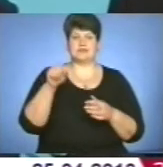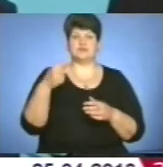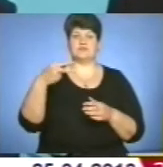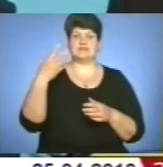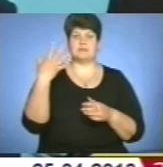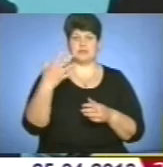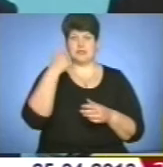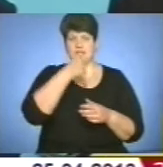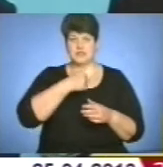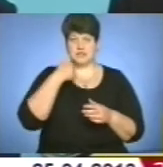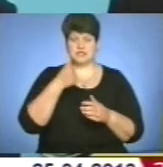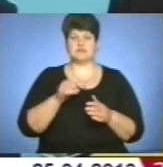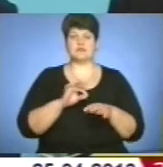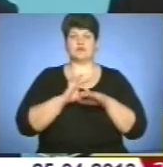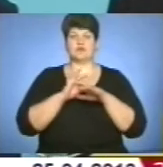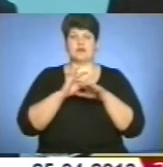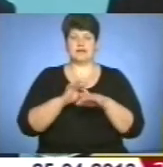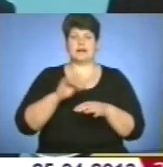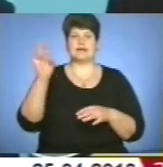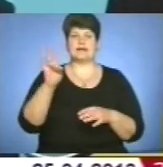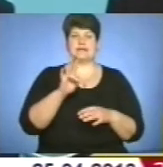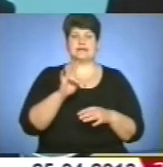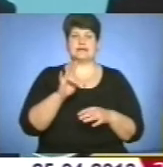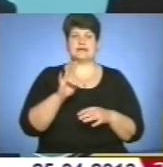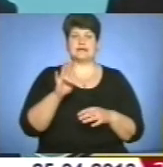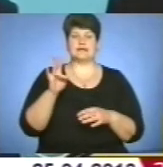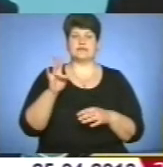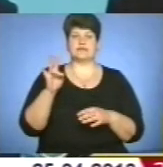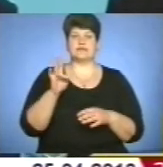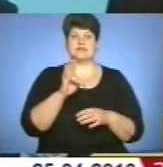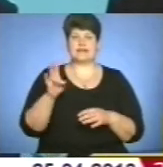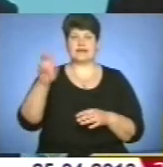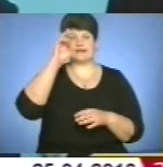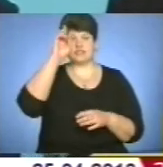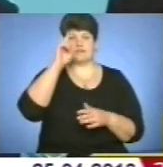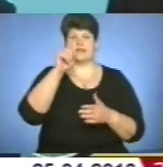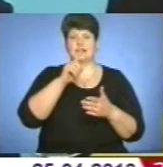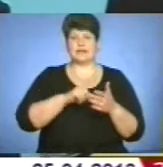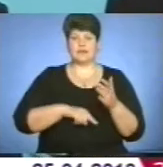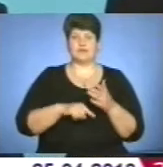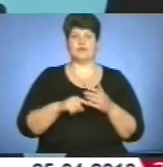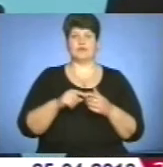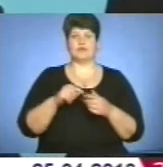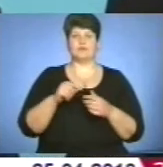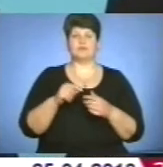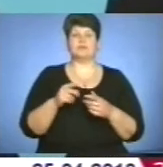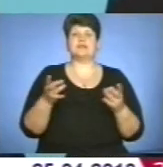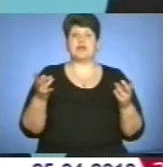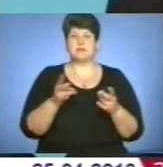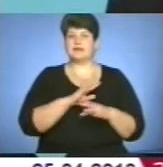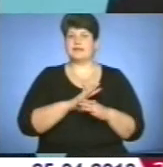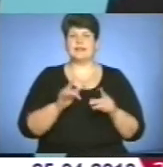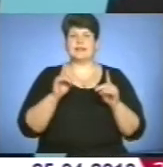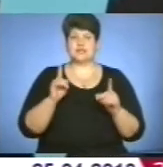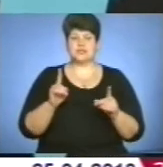запровадження християнства як державної релігії України-Росії потрібно не лише як